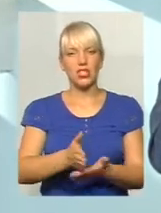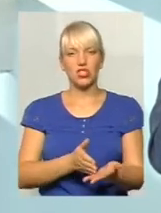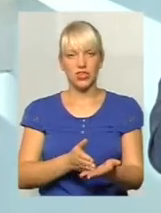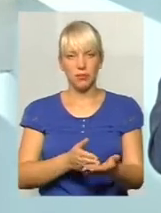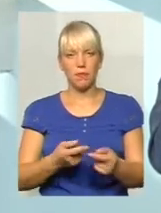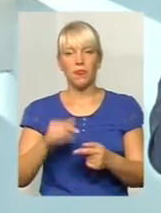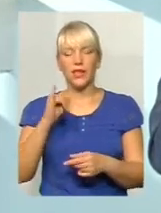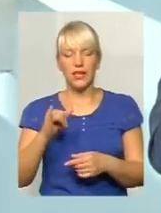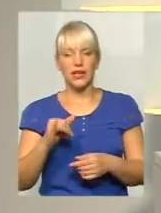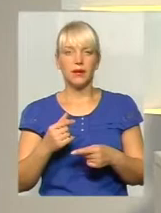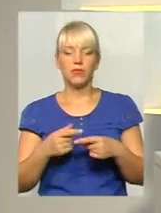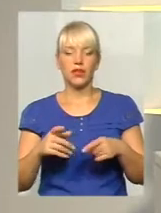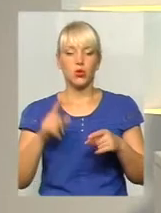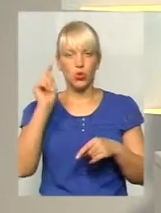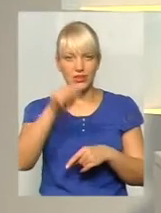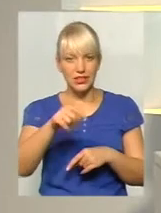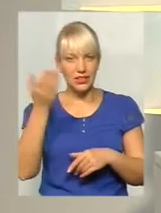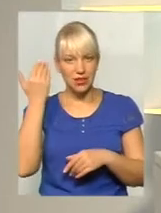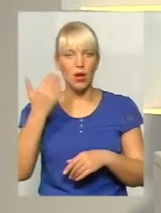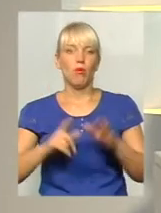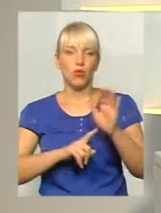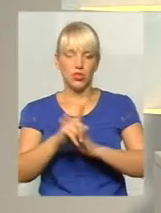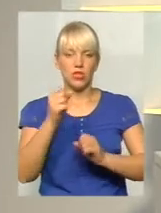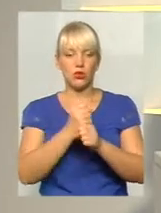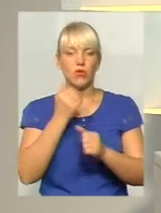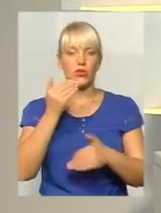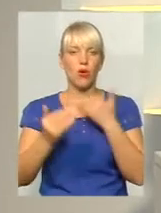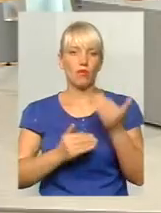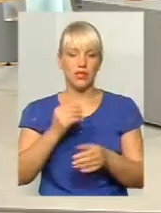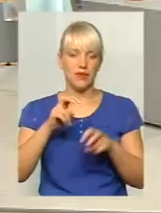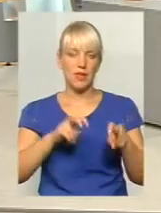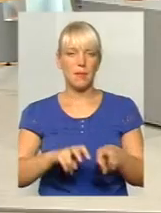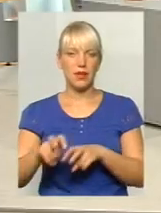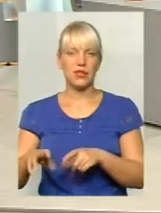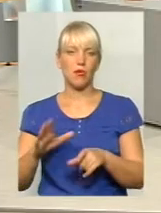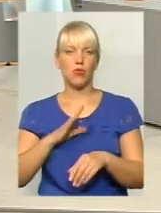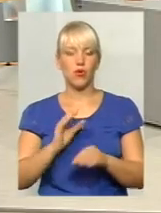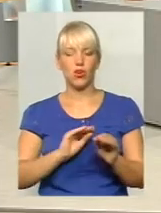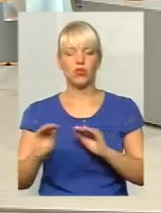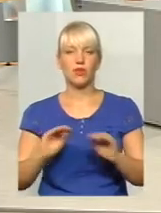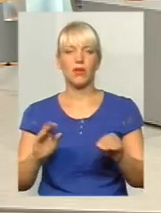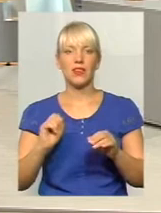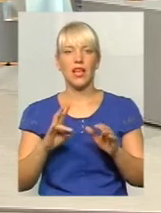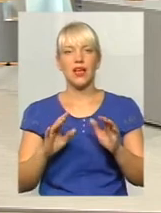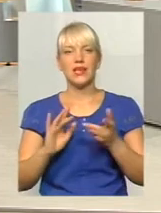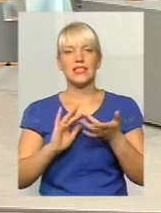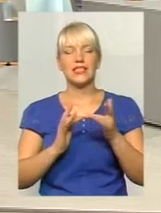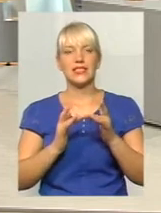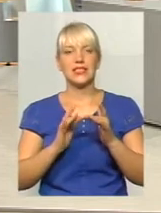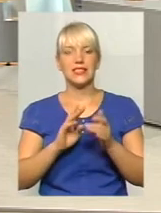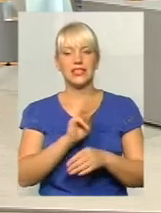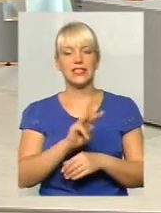Саме тоді і розпочалась робота з опитування пасажирів. Була також розміщена на сайті анкета, яка